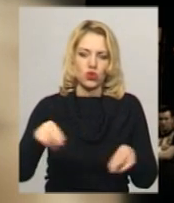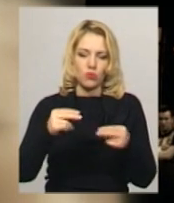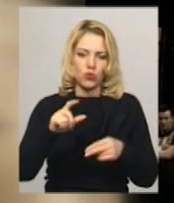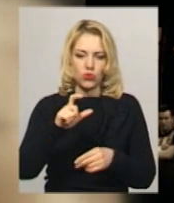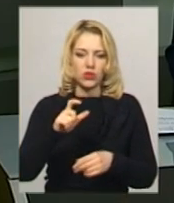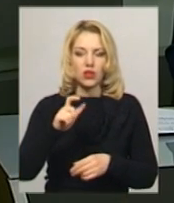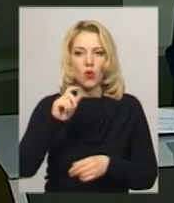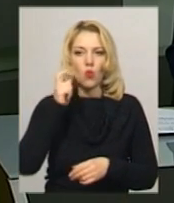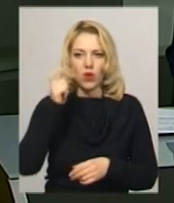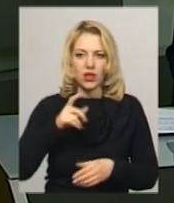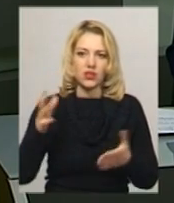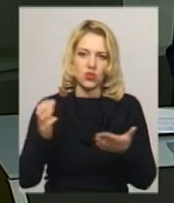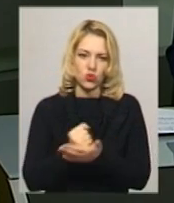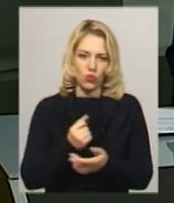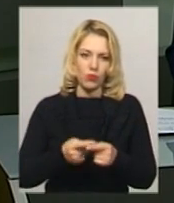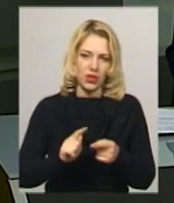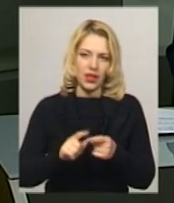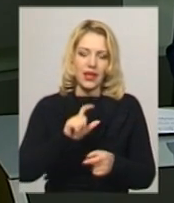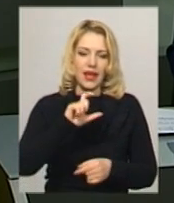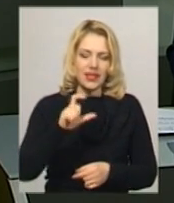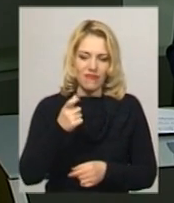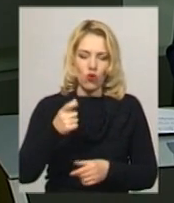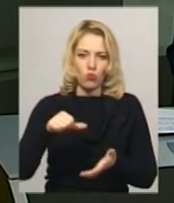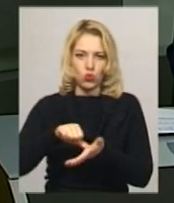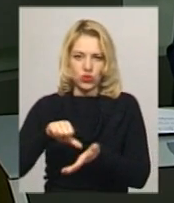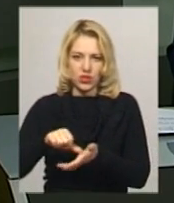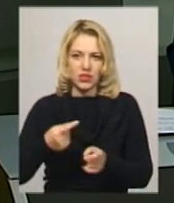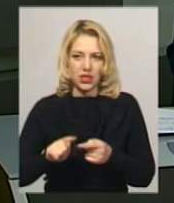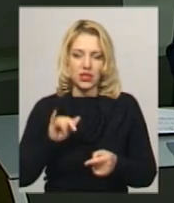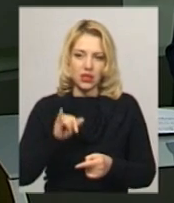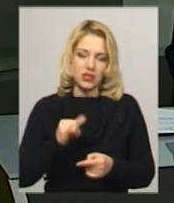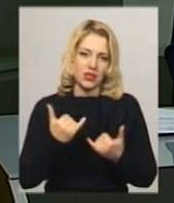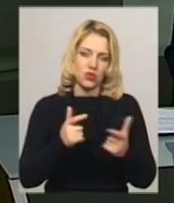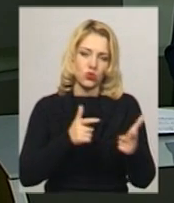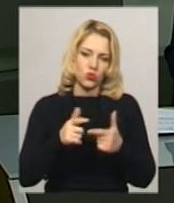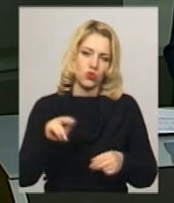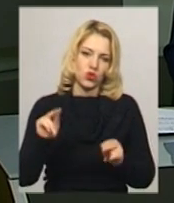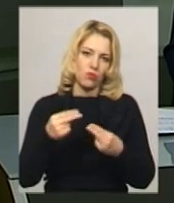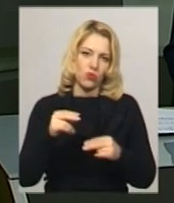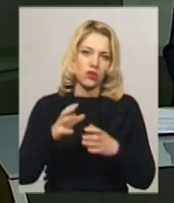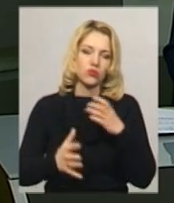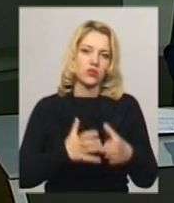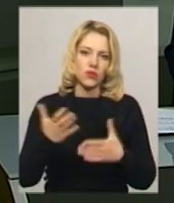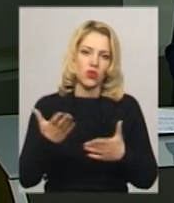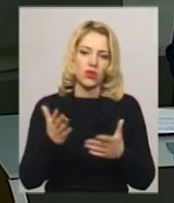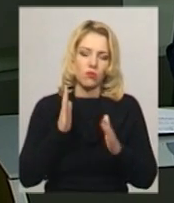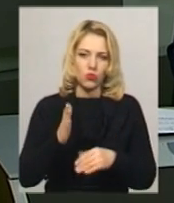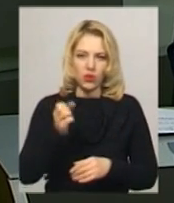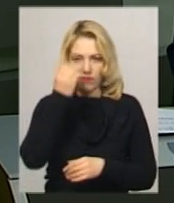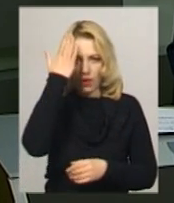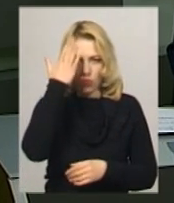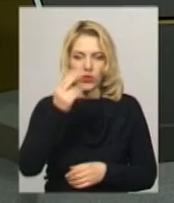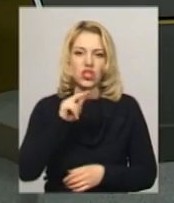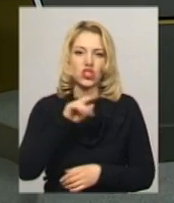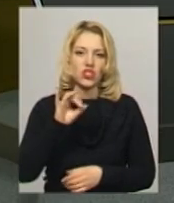здобула титул чемпіонки Європи з Киокушенка і карате. Нині хмельницькі спортсмени готуються до чемпіонату світу, який відбудеться в Японії у